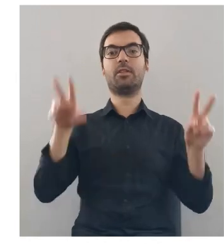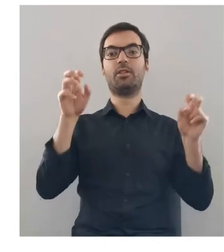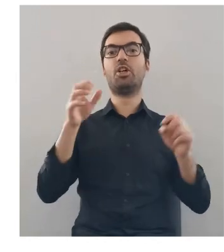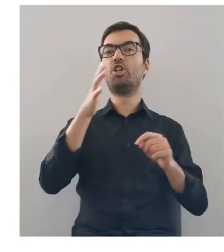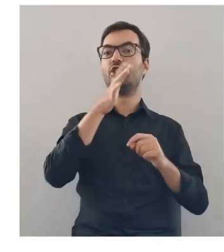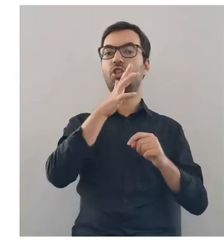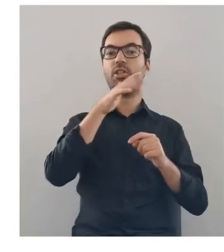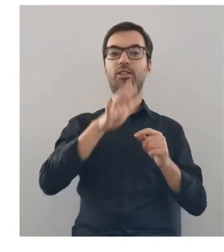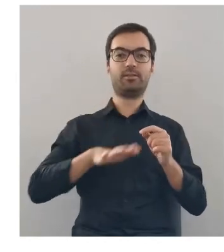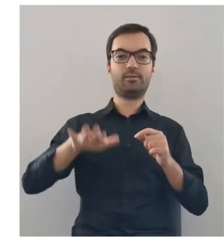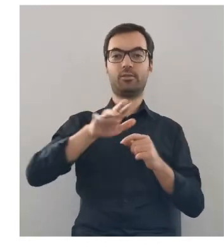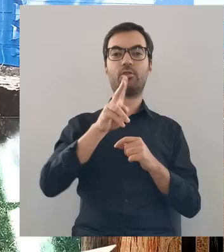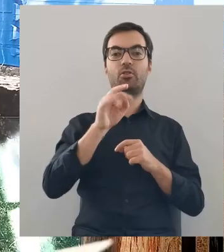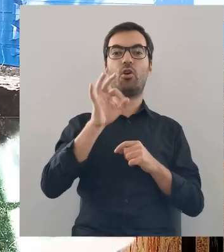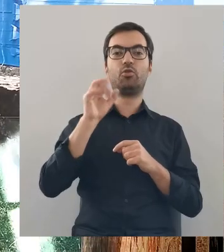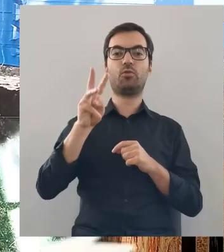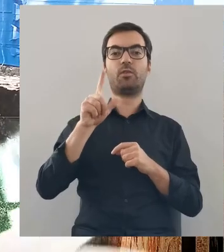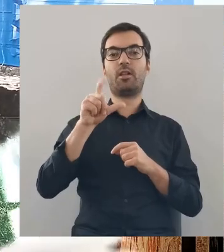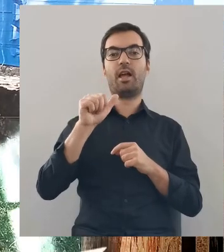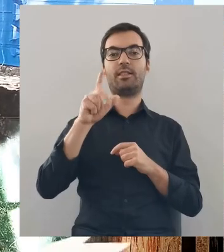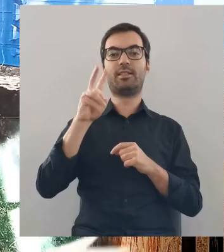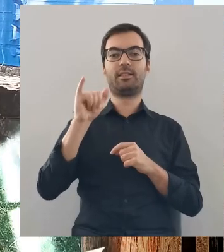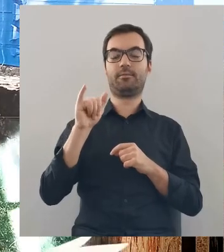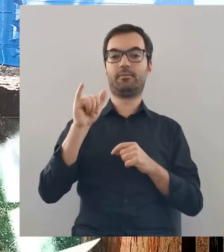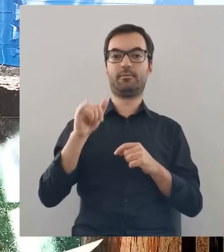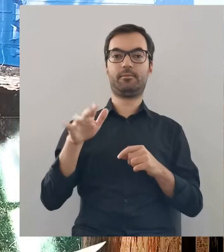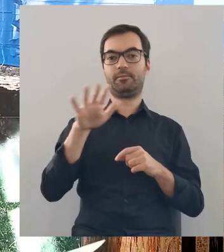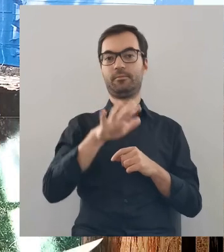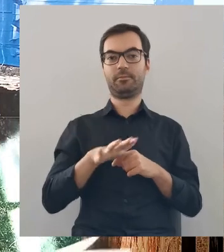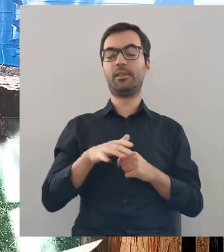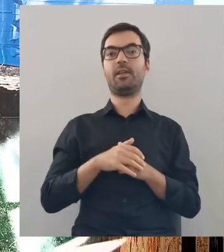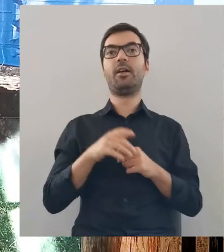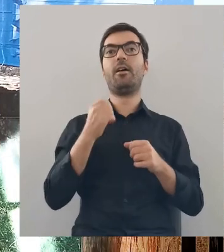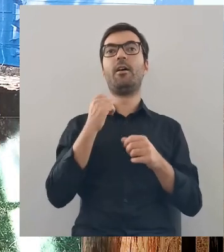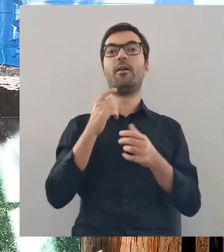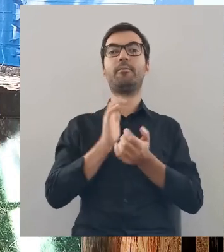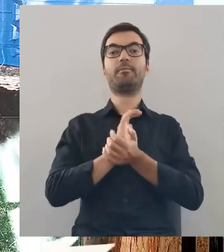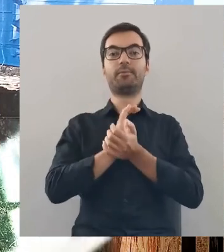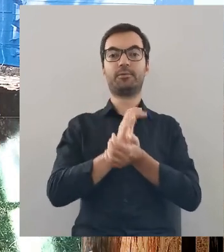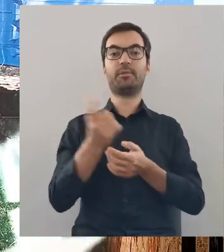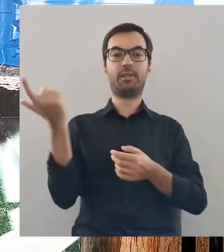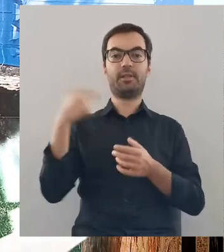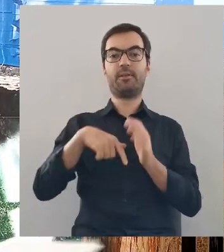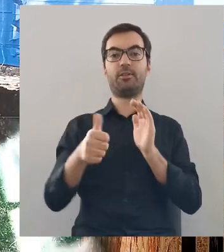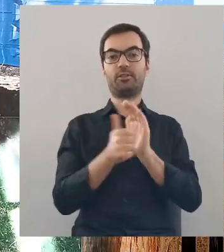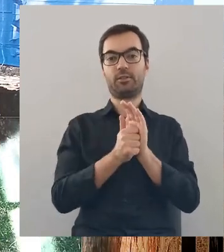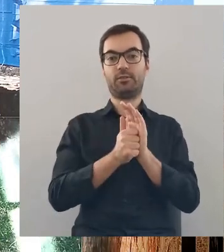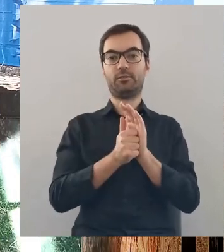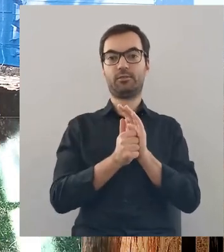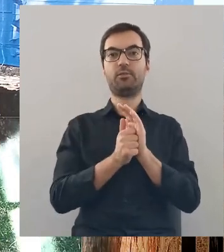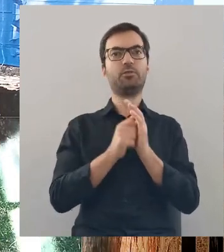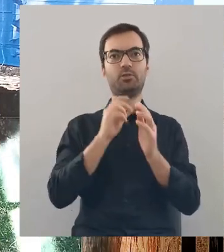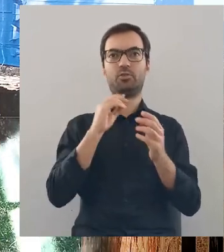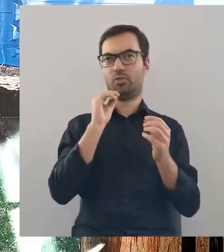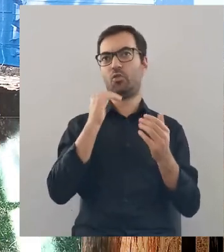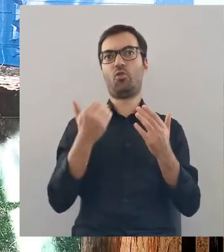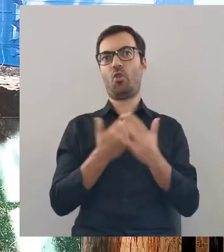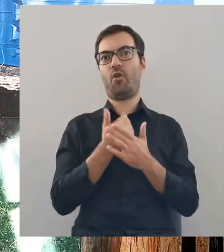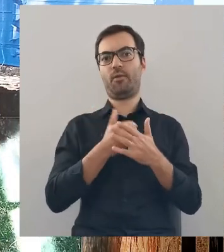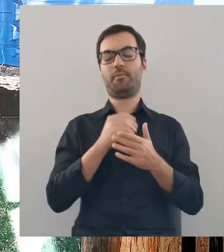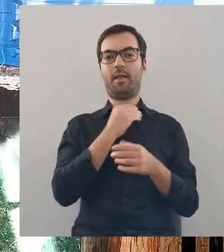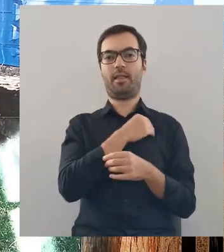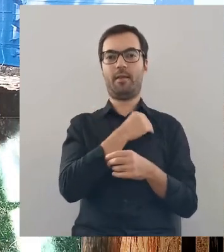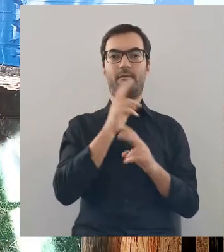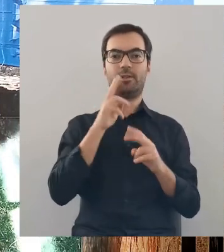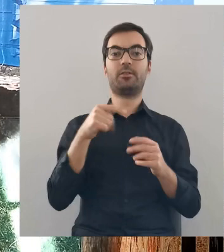Żydzi Kosowa Lackiego, prostu. Żydzi Kosowa Lackiego. Taki jest tytuł. Praca została wydana w roku 2016, więc jest to